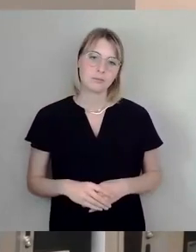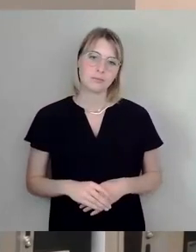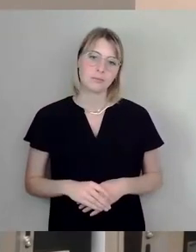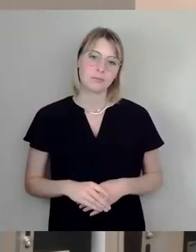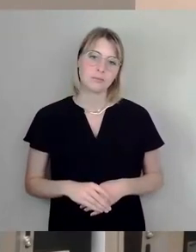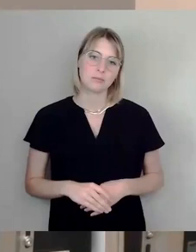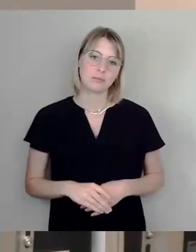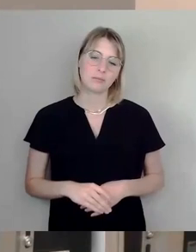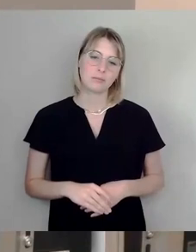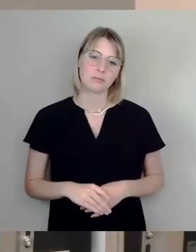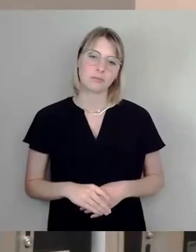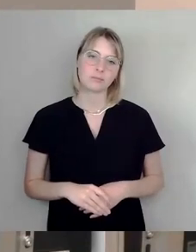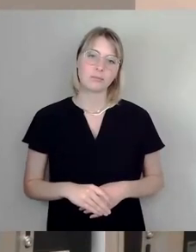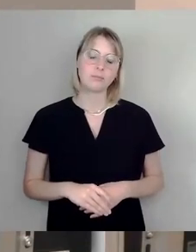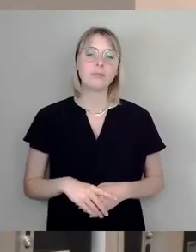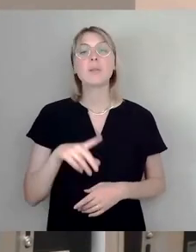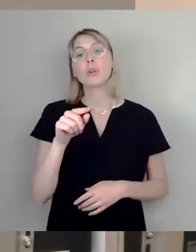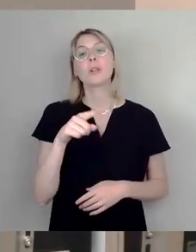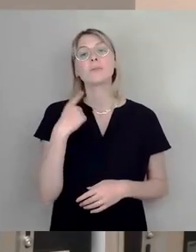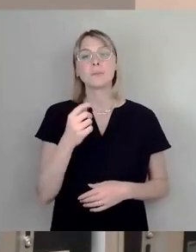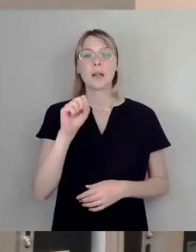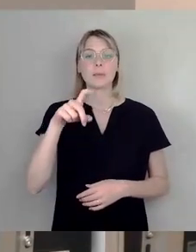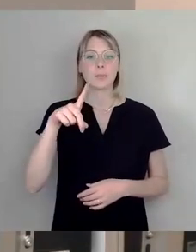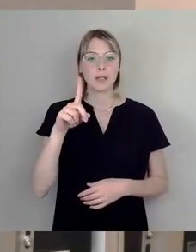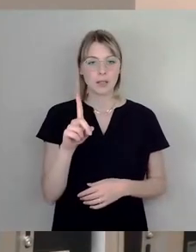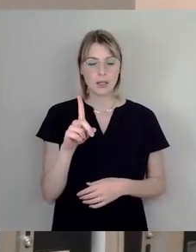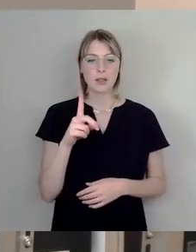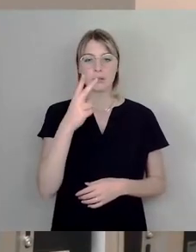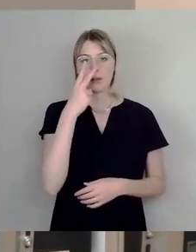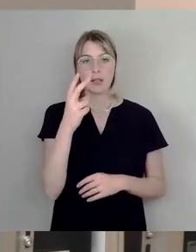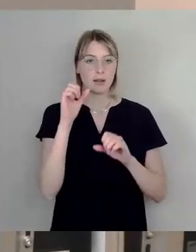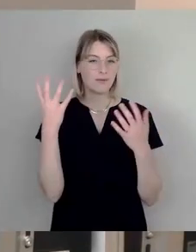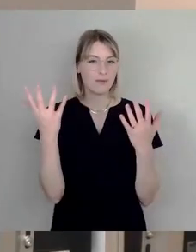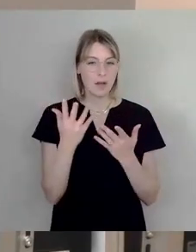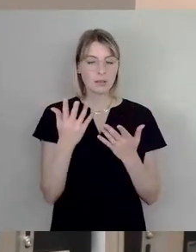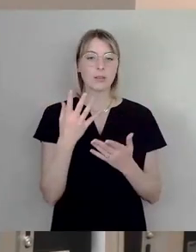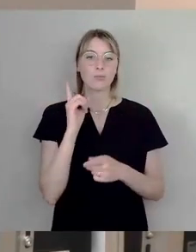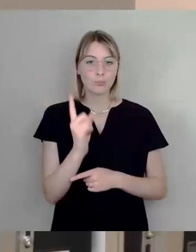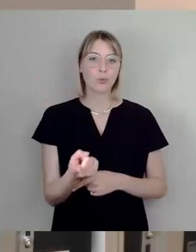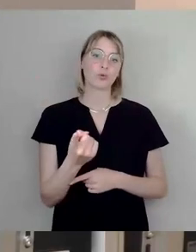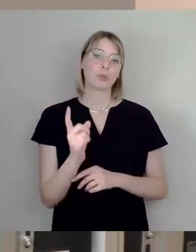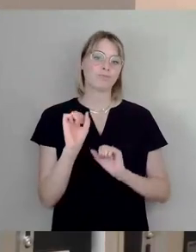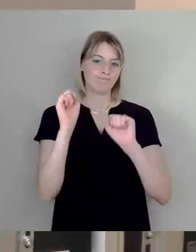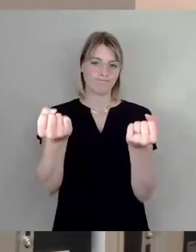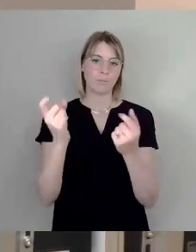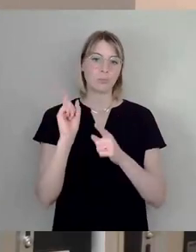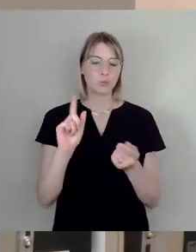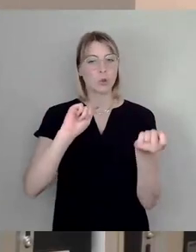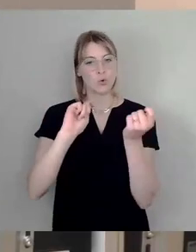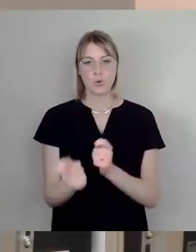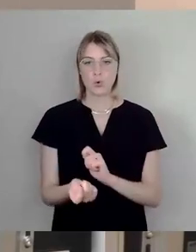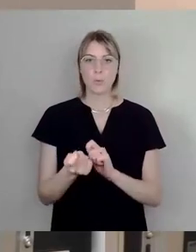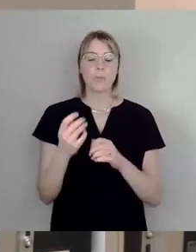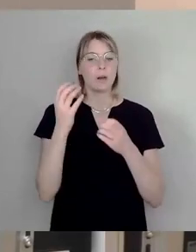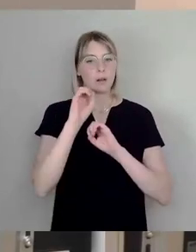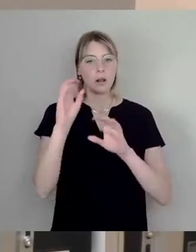Genau. Und wir sehen als SPD-Fraktion hier tatsächlich einen gewissen Handlungsbedarf. Tatsächlich mit kleineren Maßnahmen diese Situation im